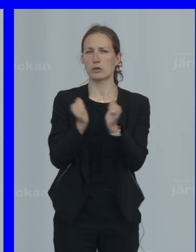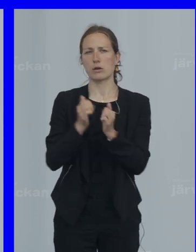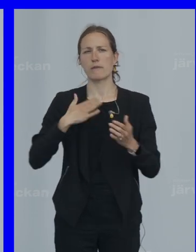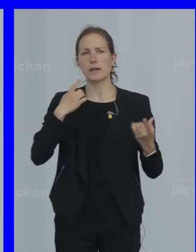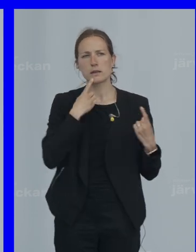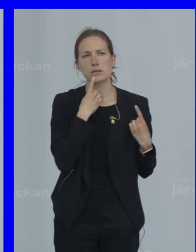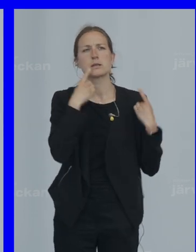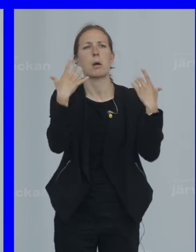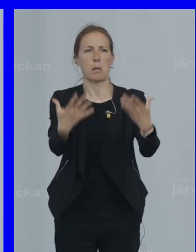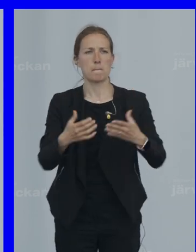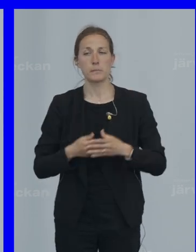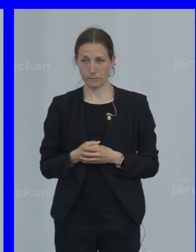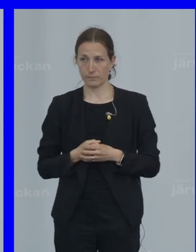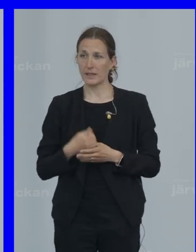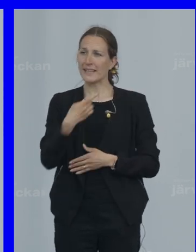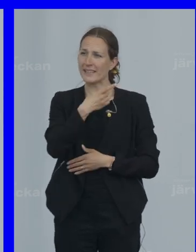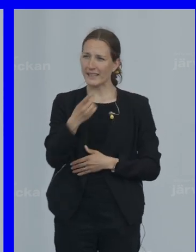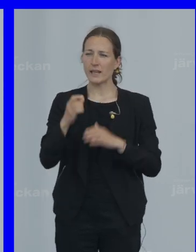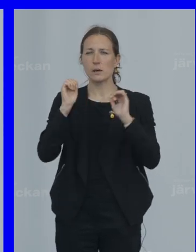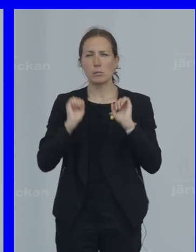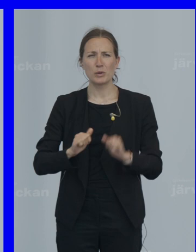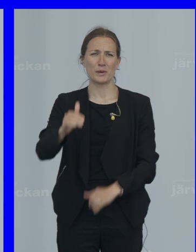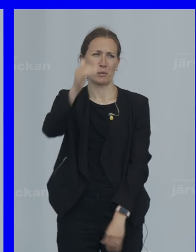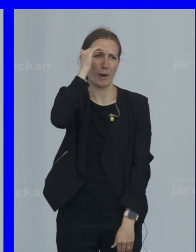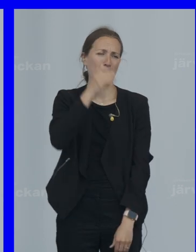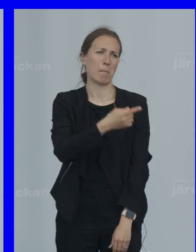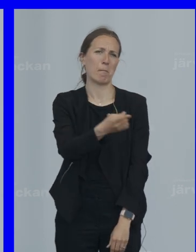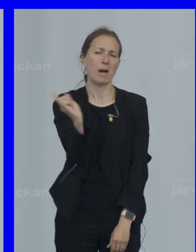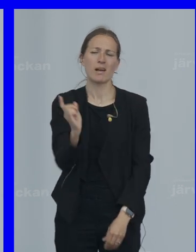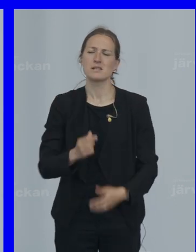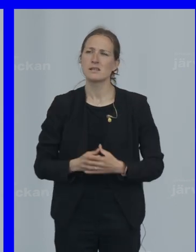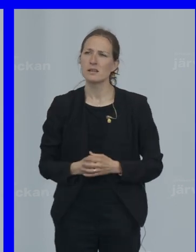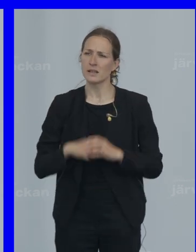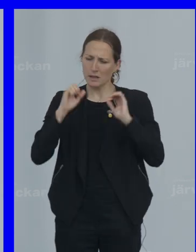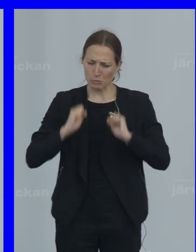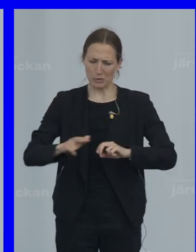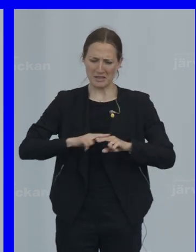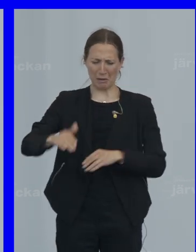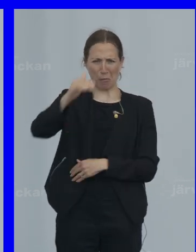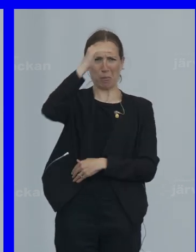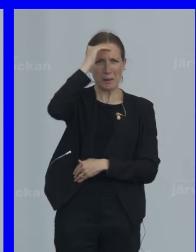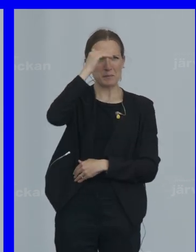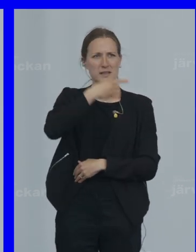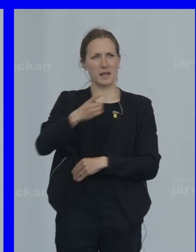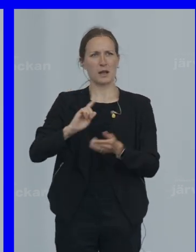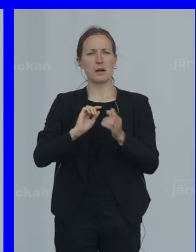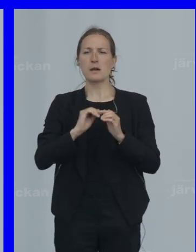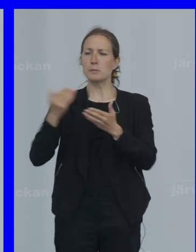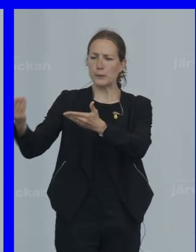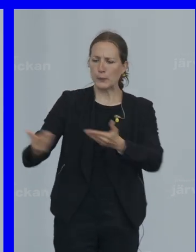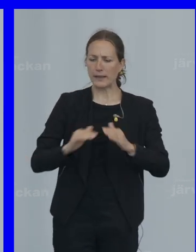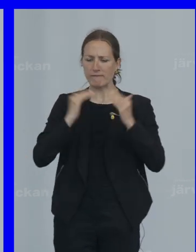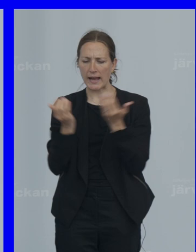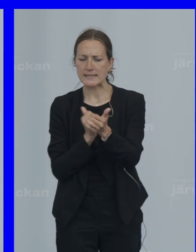Ni borde skämmas Ni borde skämmas inför de världsledare Ni har bjudit in Inför era